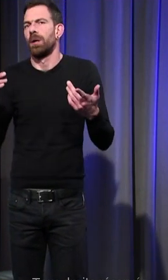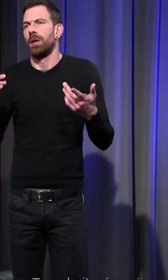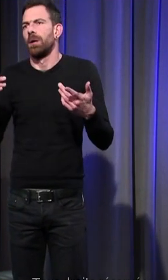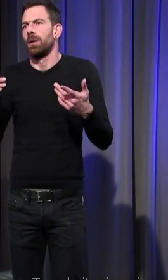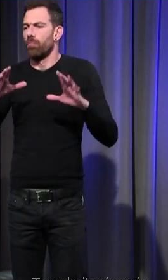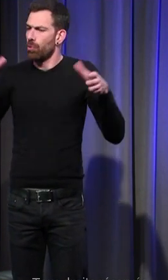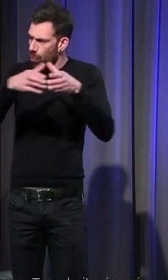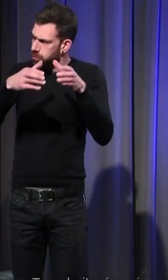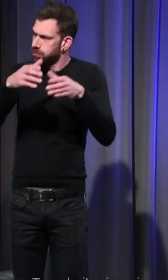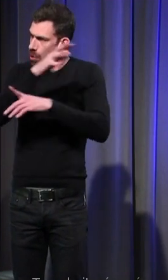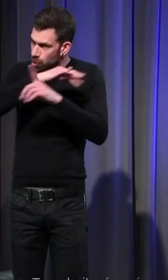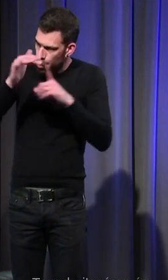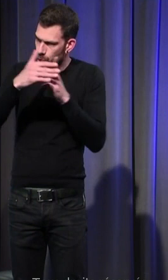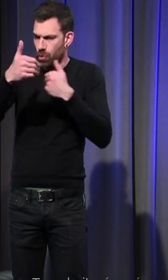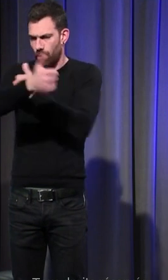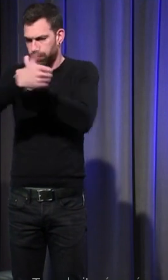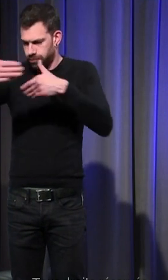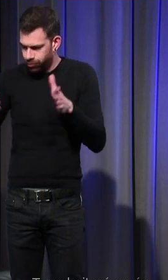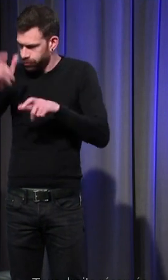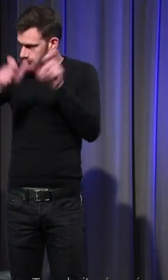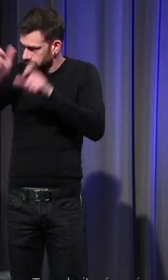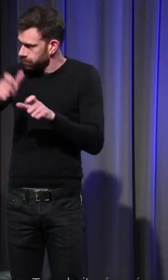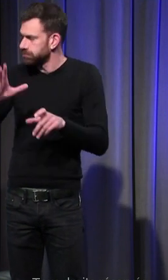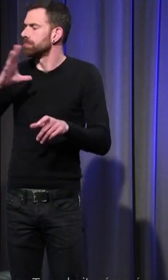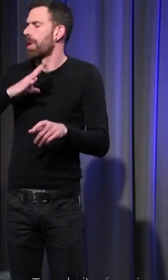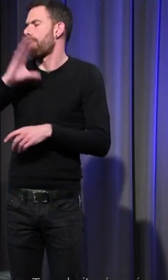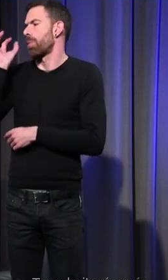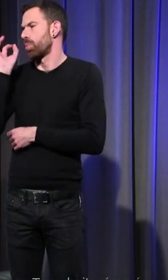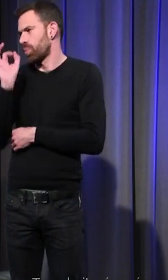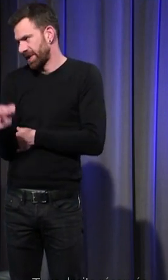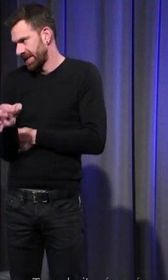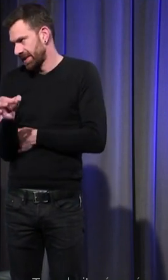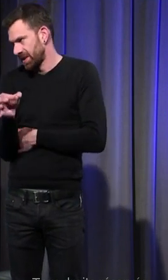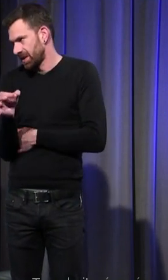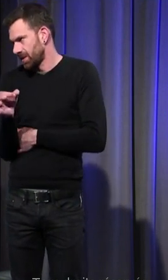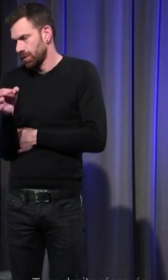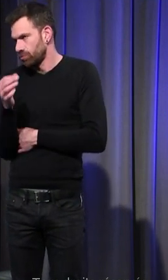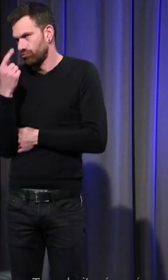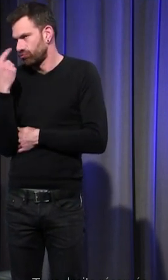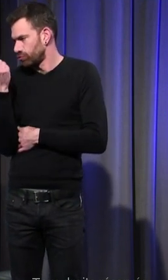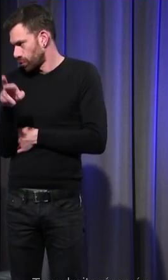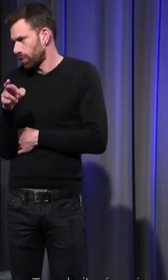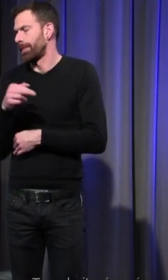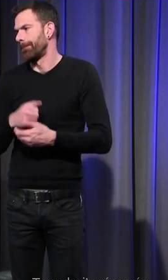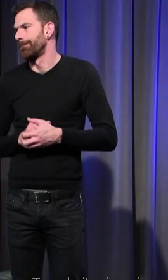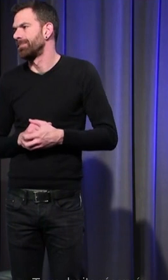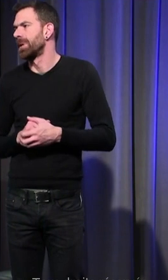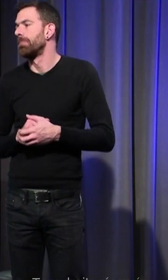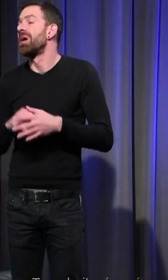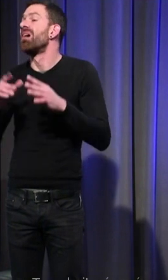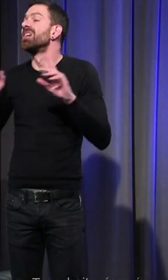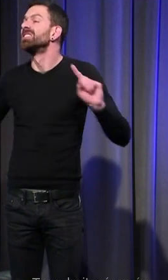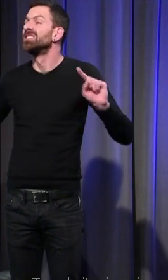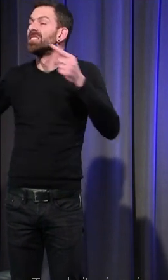groupes sociaux de milieux existent ça c'est absolument clair la géographie